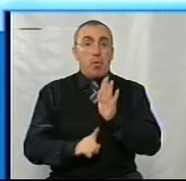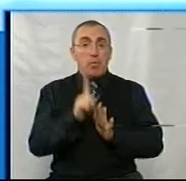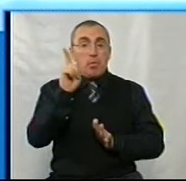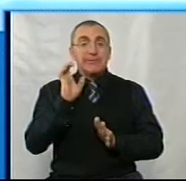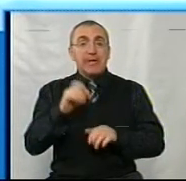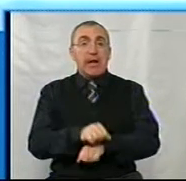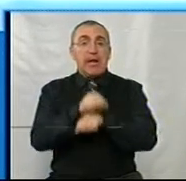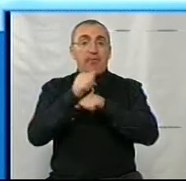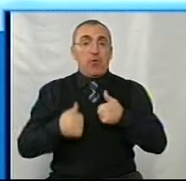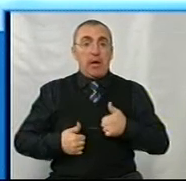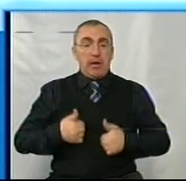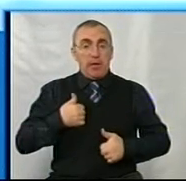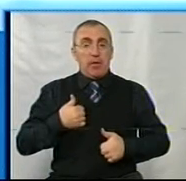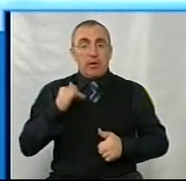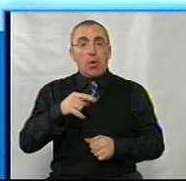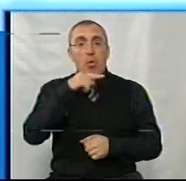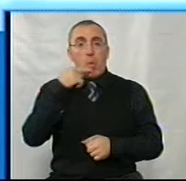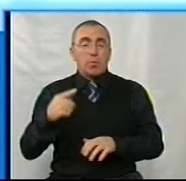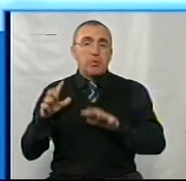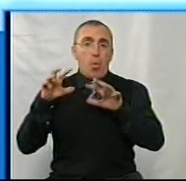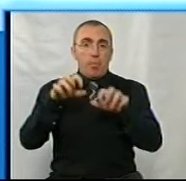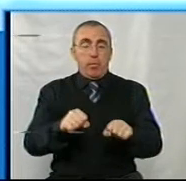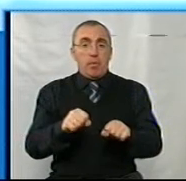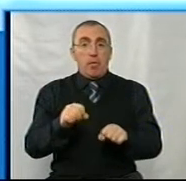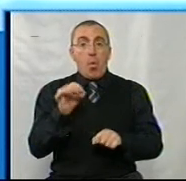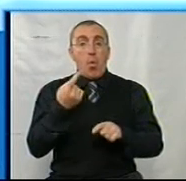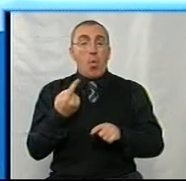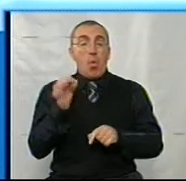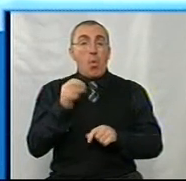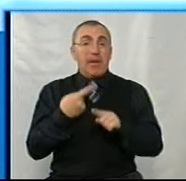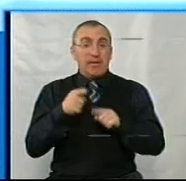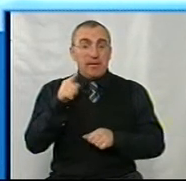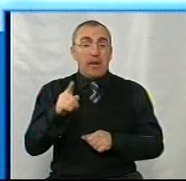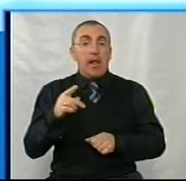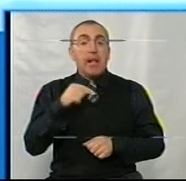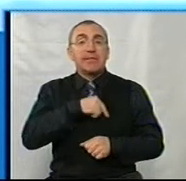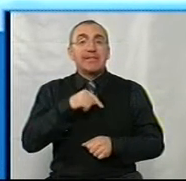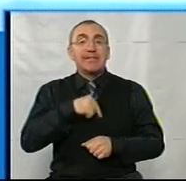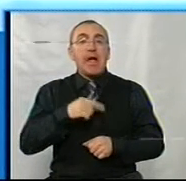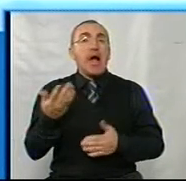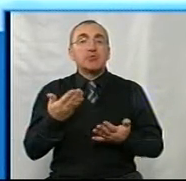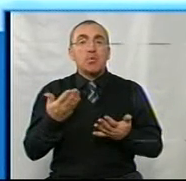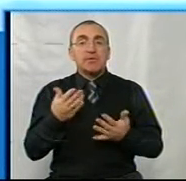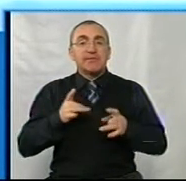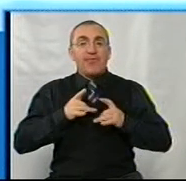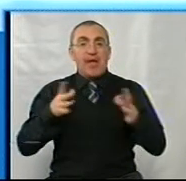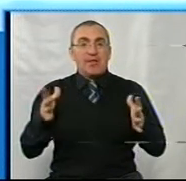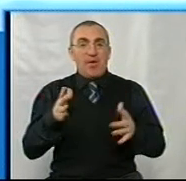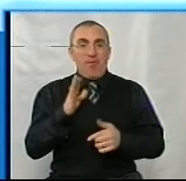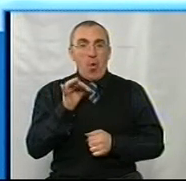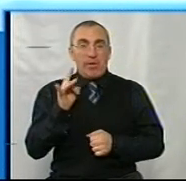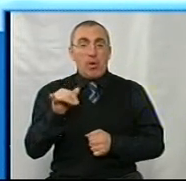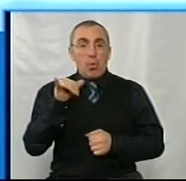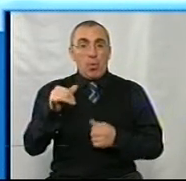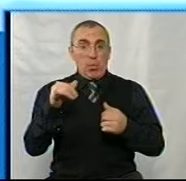з революції гідності і російської окупації. Проте, з яким настроєм волонтери святкують свій день